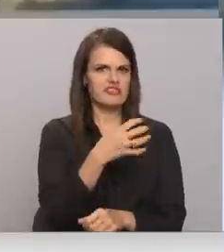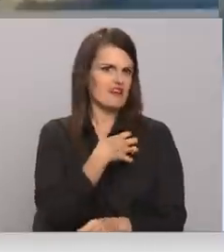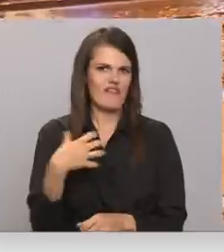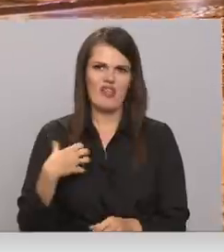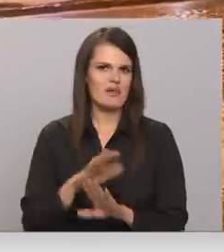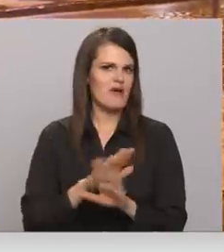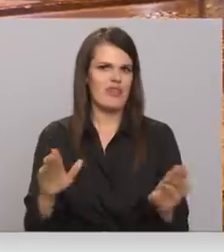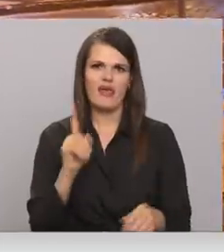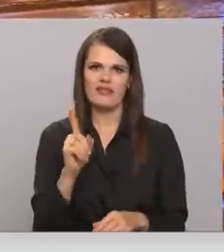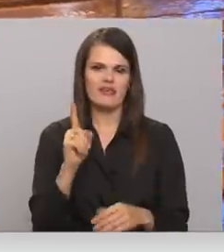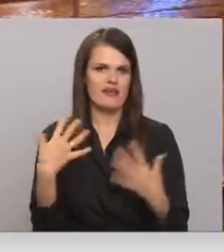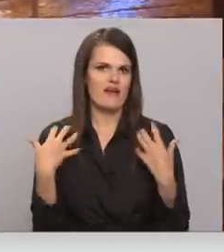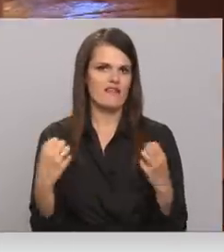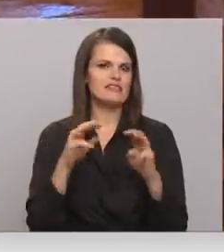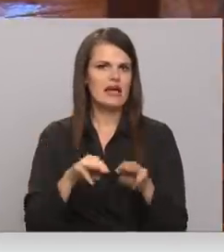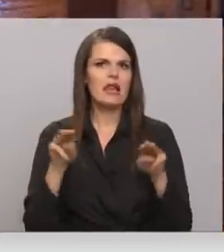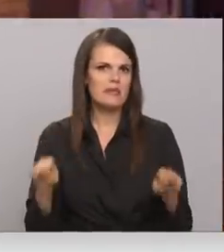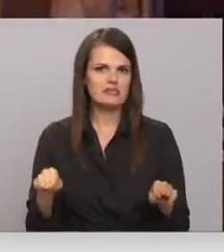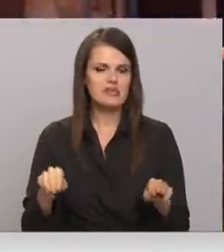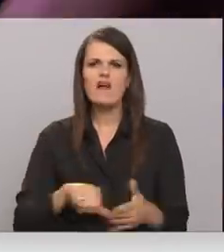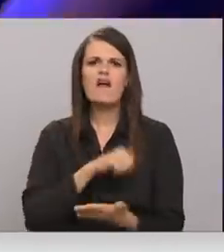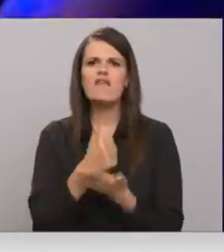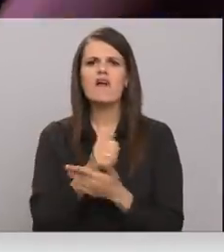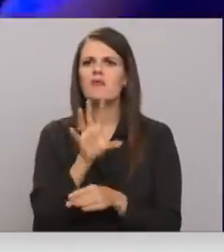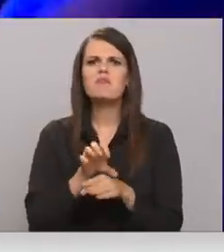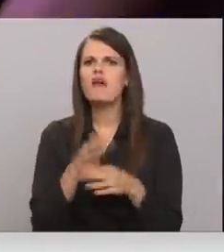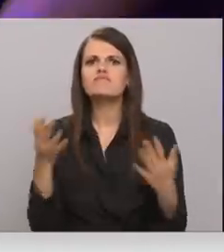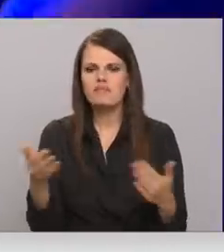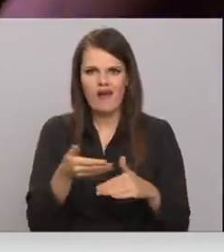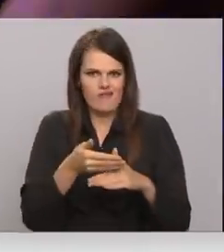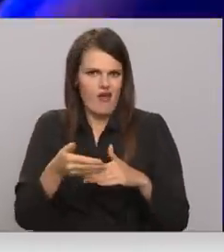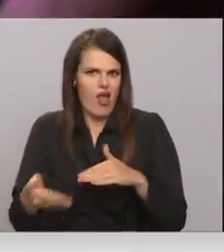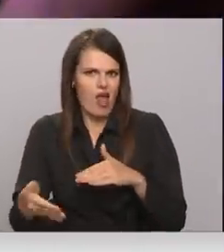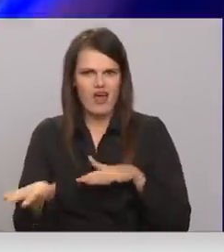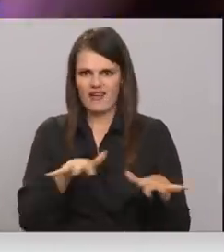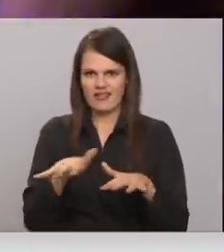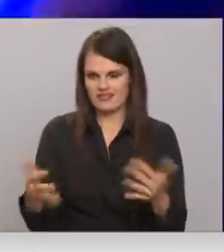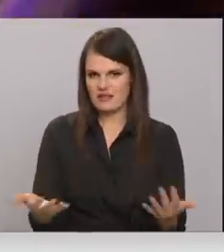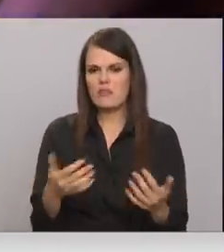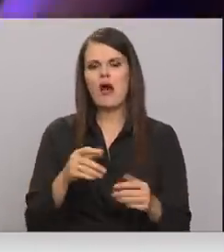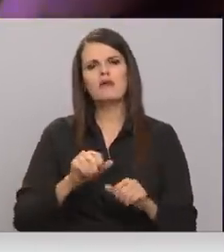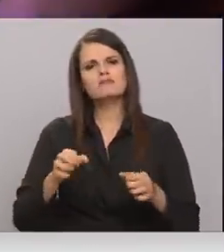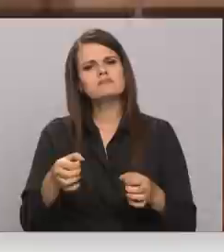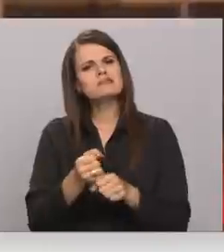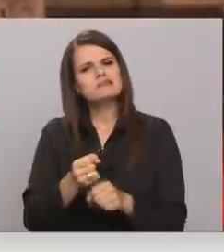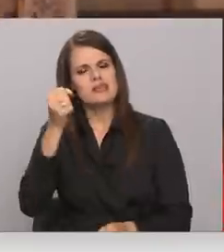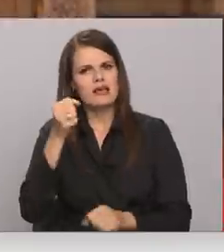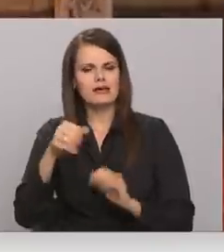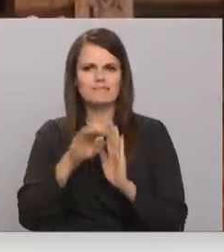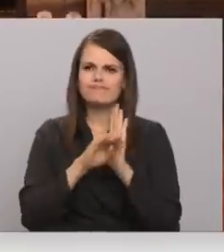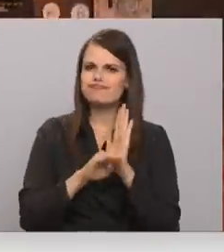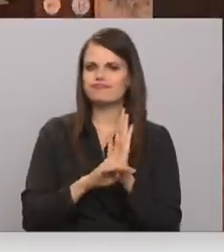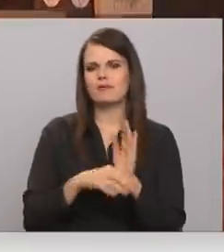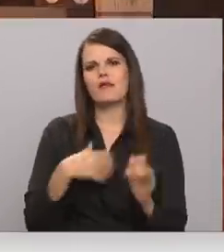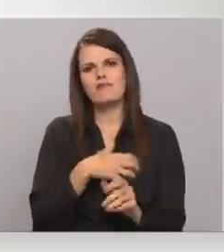ministrumu. Galvenais pārmetums – novēlota rīcība. Pašreizējiem ierobežojumiem bija jāstājās spēkā vismas divas